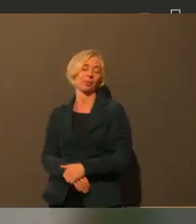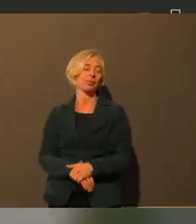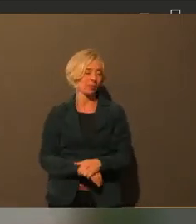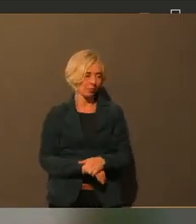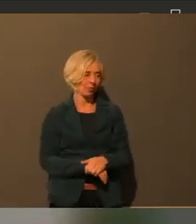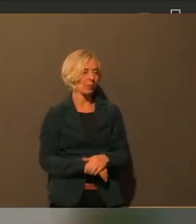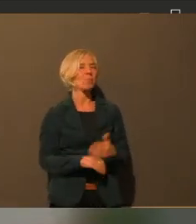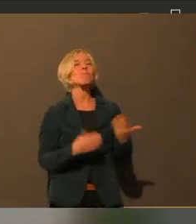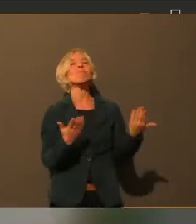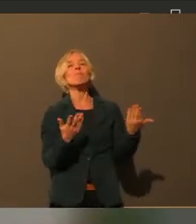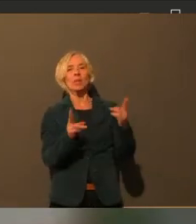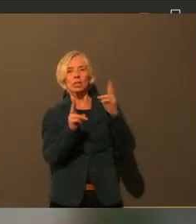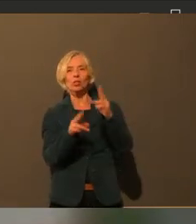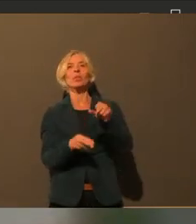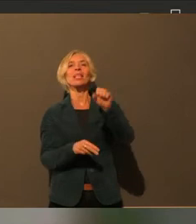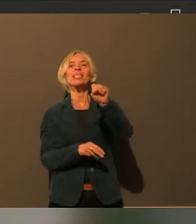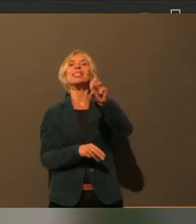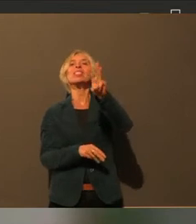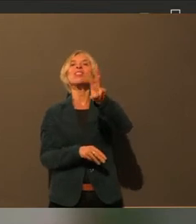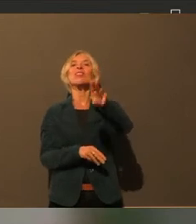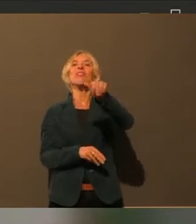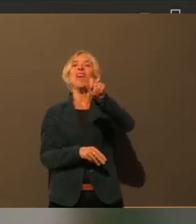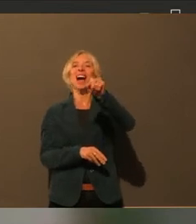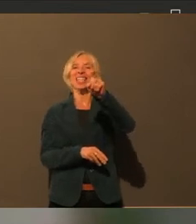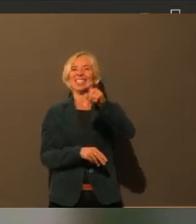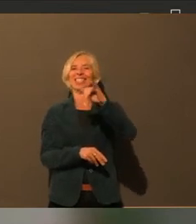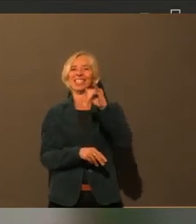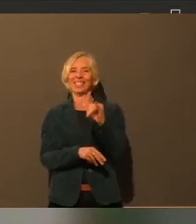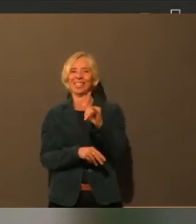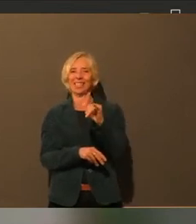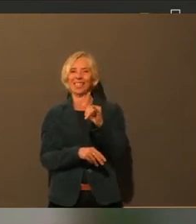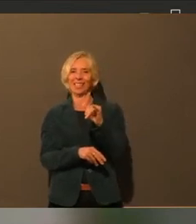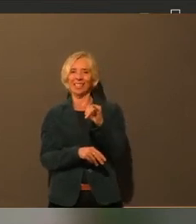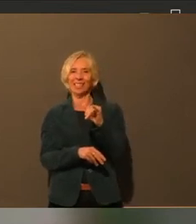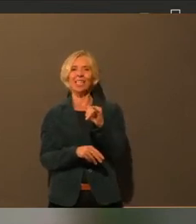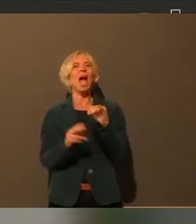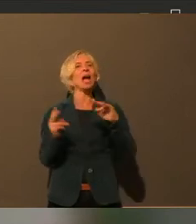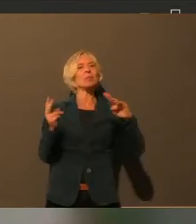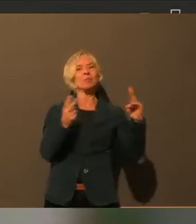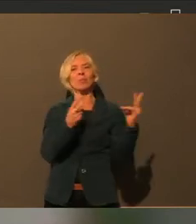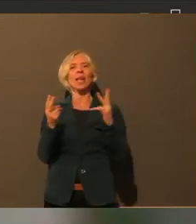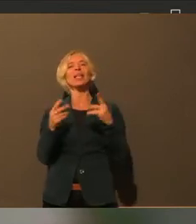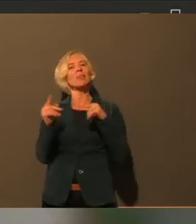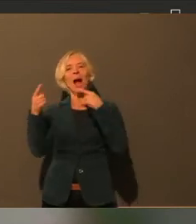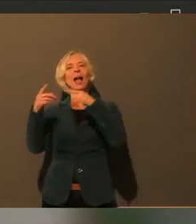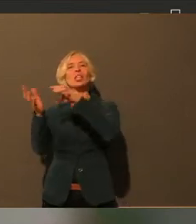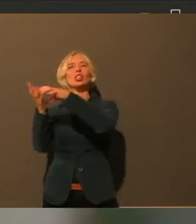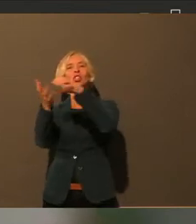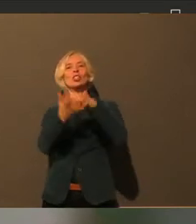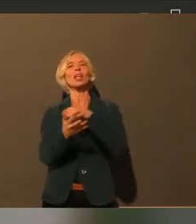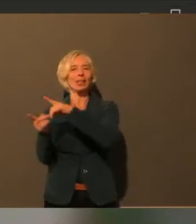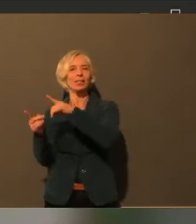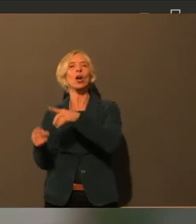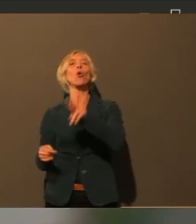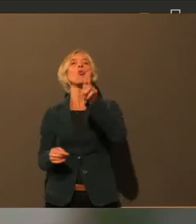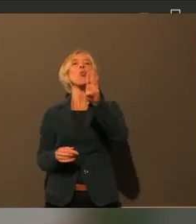Also SWAXI ist ja ein Alternativprodukt zu Uber in anderen Städten. Das heißt, es sind Privatpersonen, die